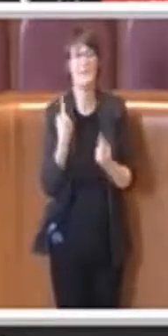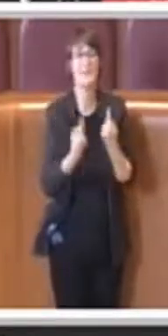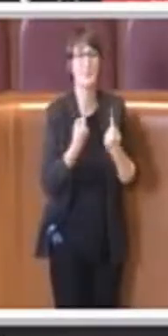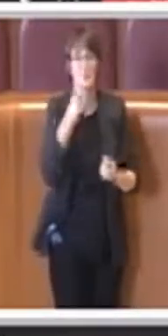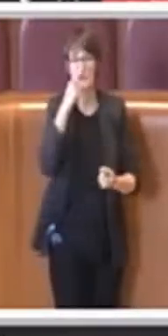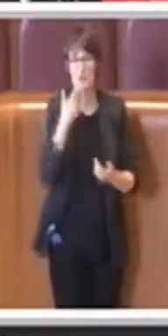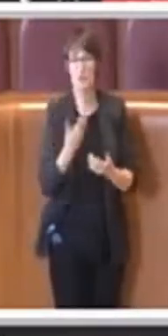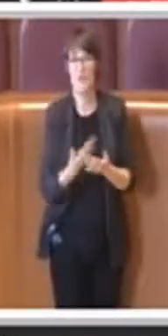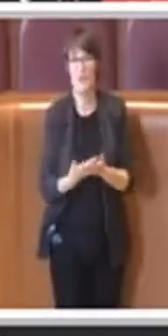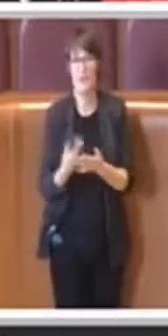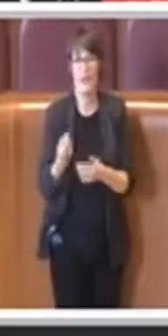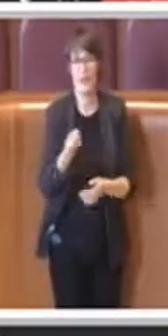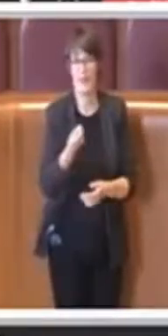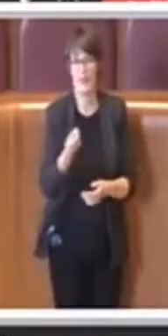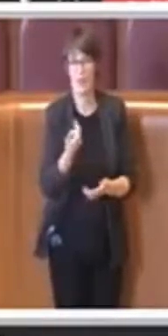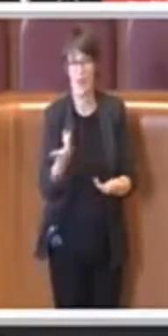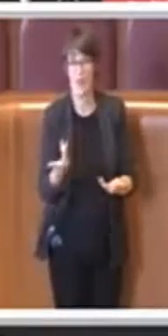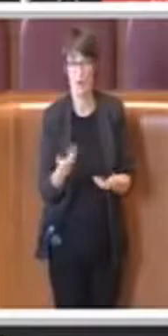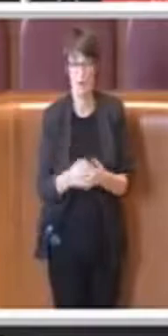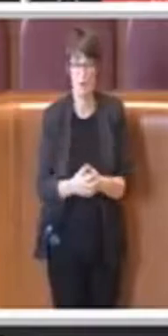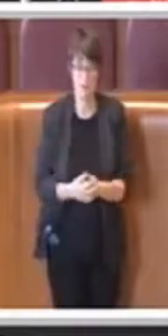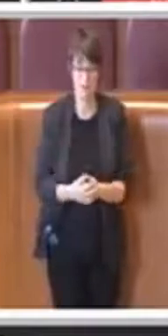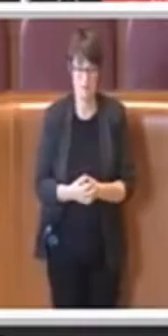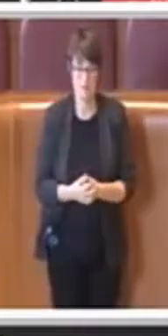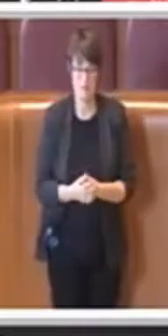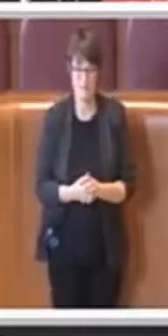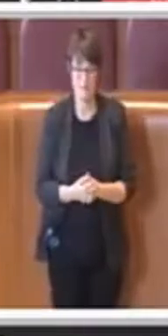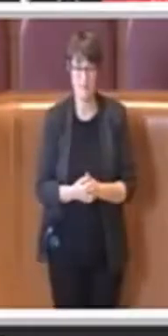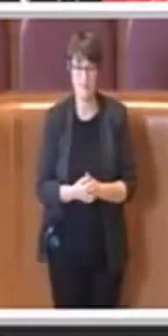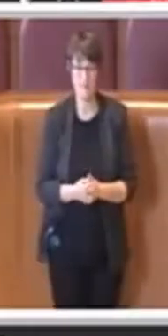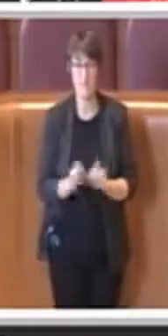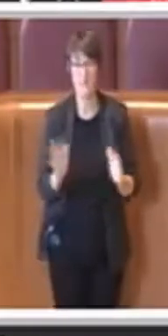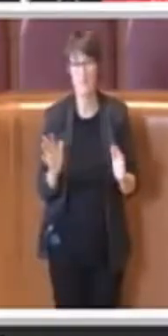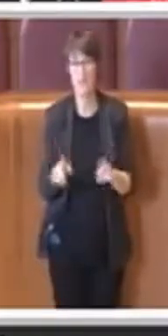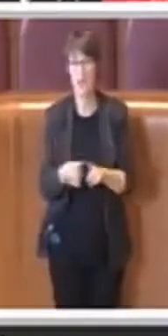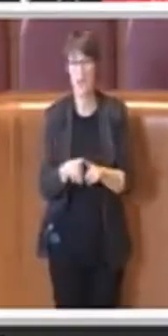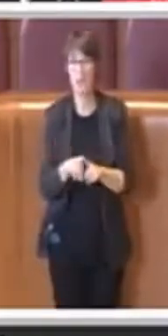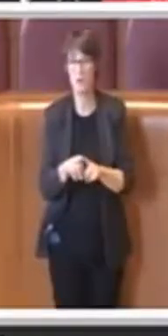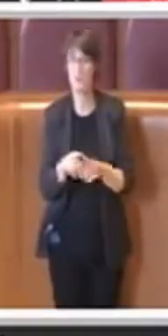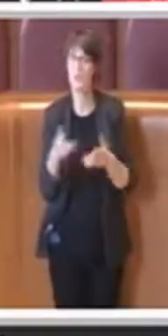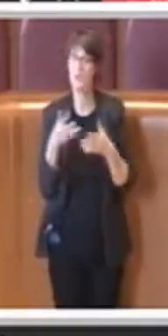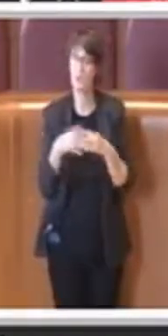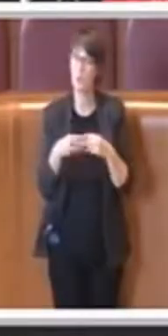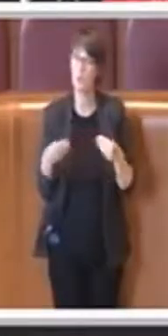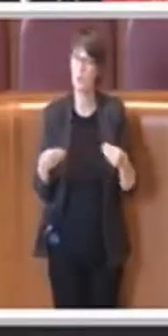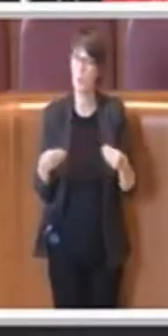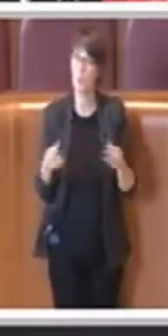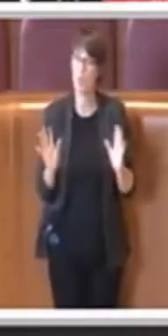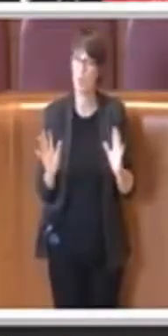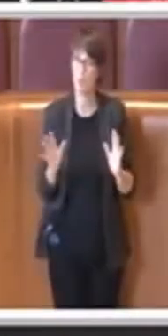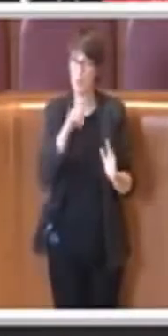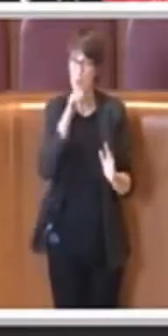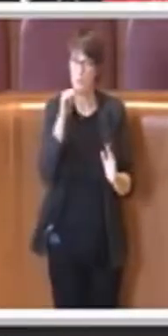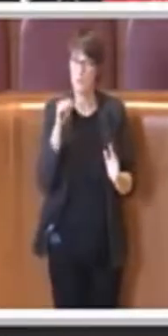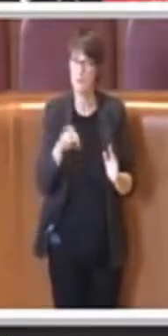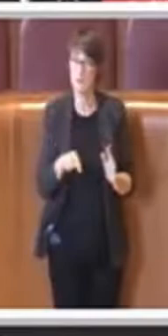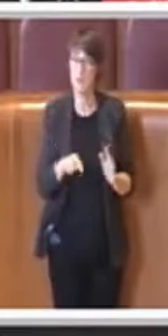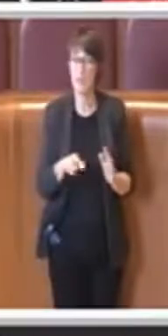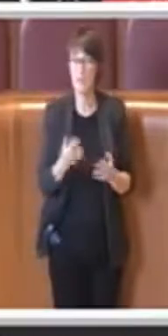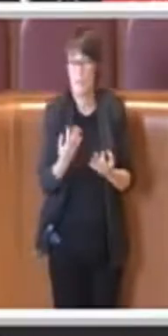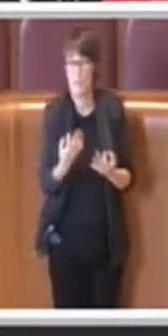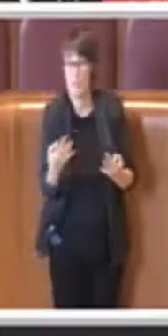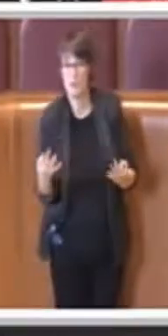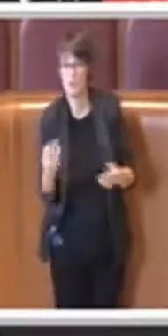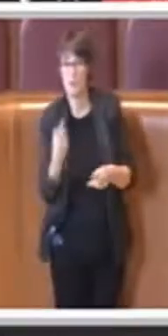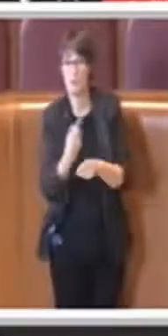questo tipo di consultazione, però è comunque uno strumento e era giusto all'interno del regolamento,